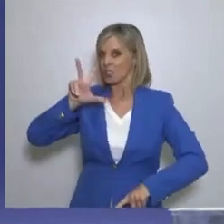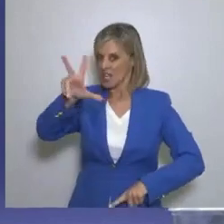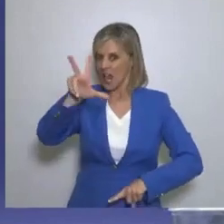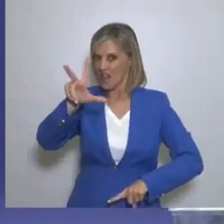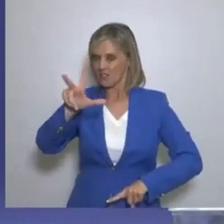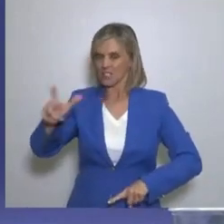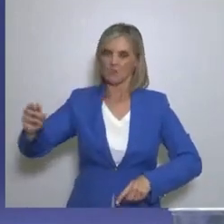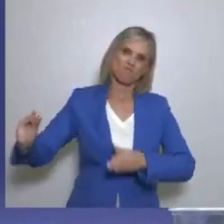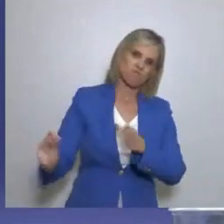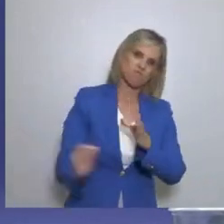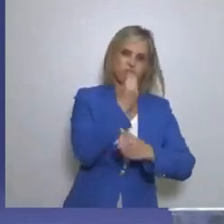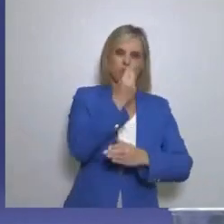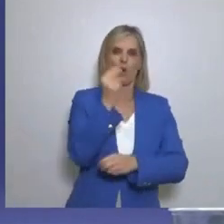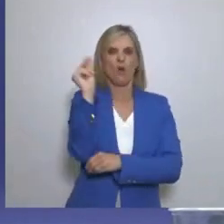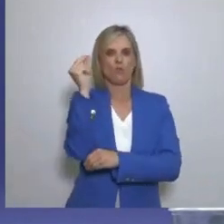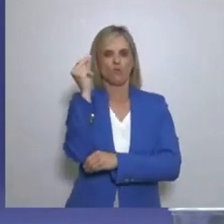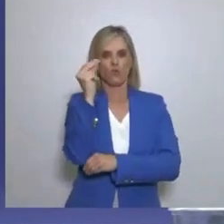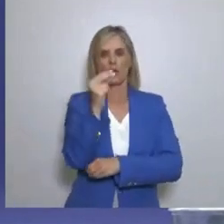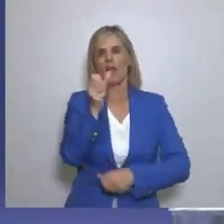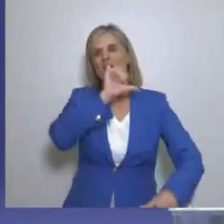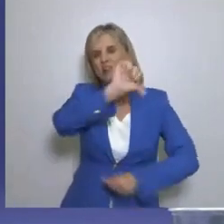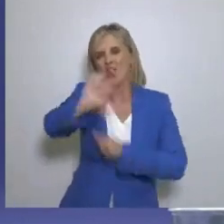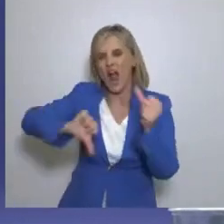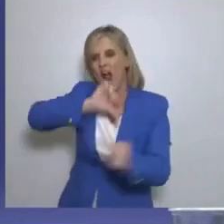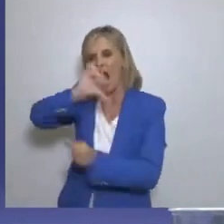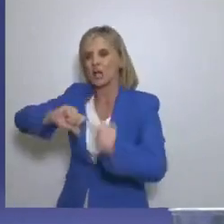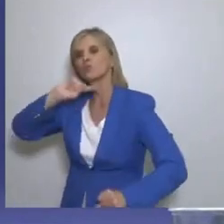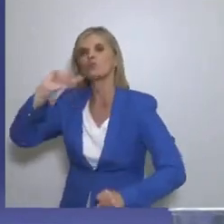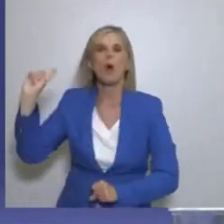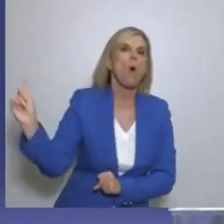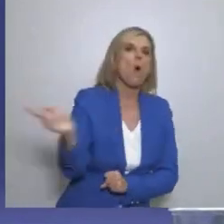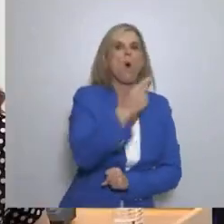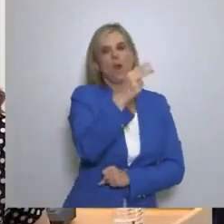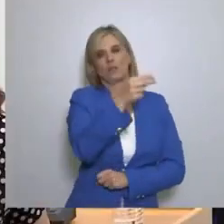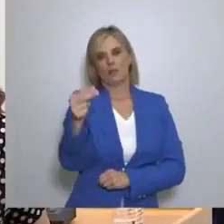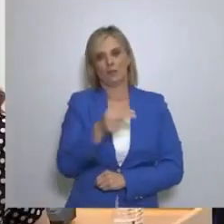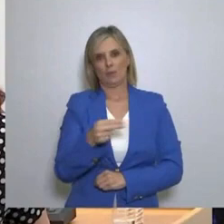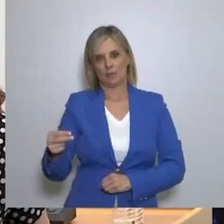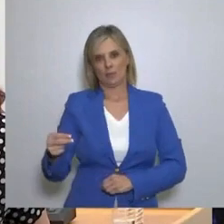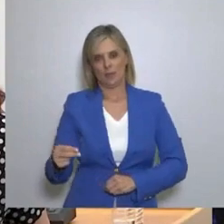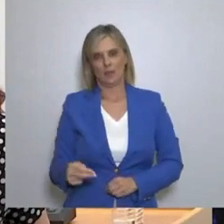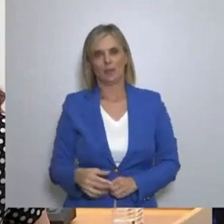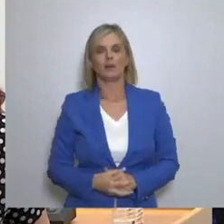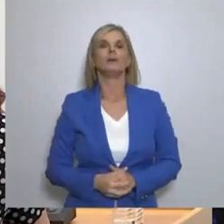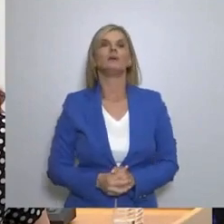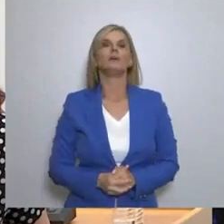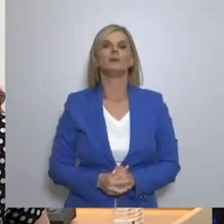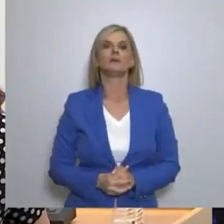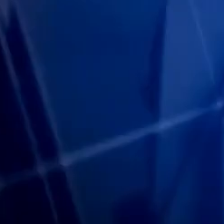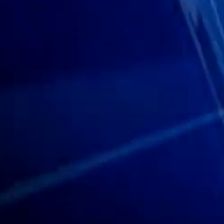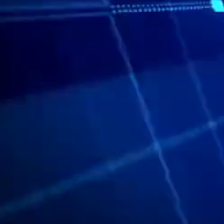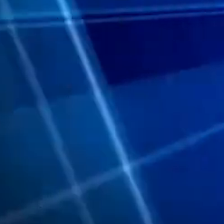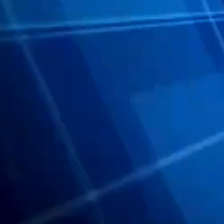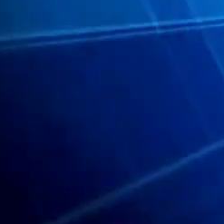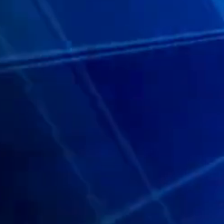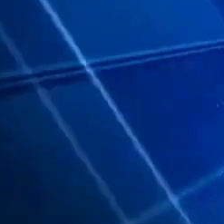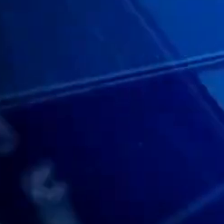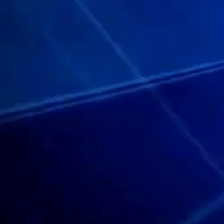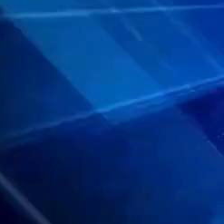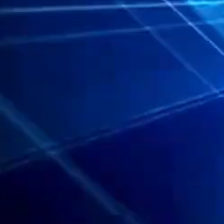στη Βουλή Και να πρωτοστατήσει σε τόσα πολλά πράγματα Αλλά και θέματα που τρέχουν στη χώρα μας Δύναμη φως σε όλους Σας περιμένουμε